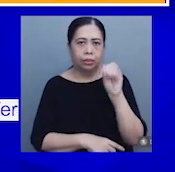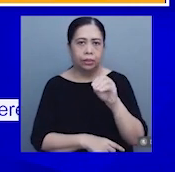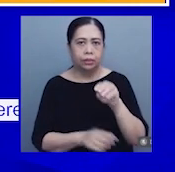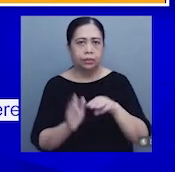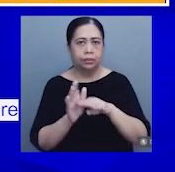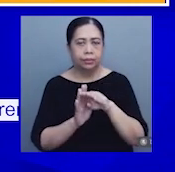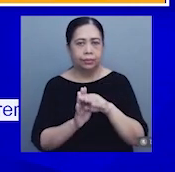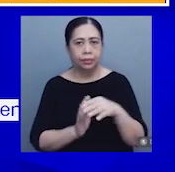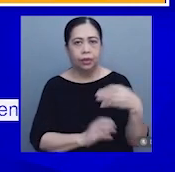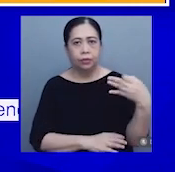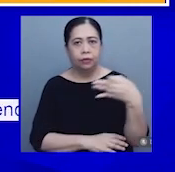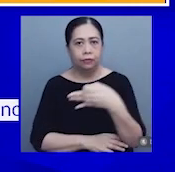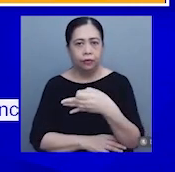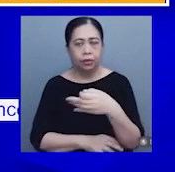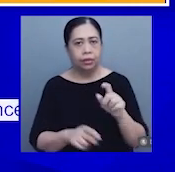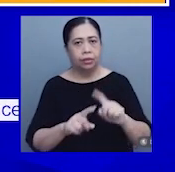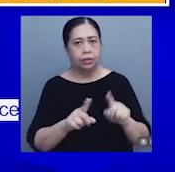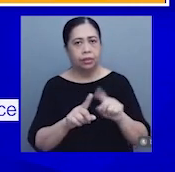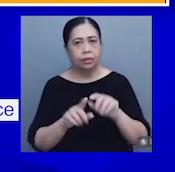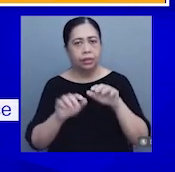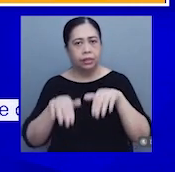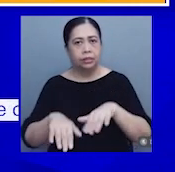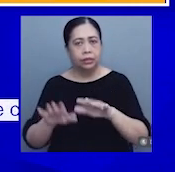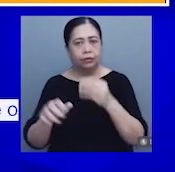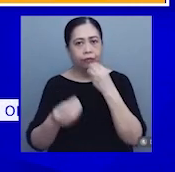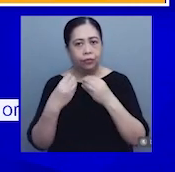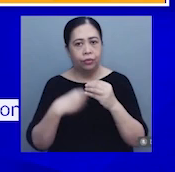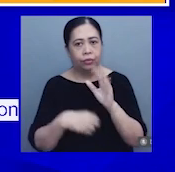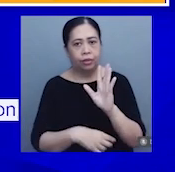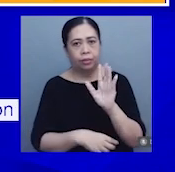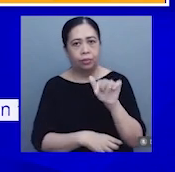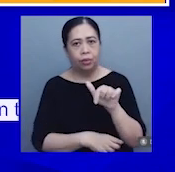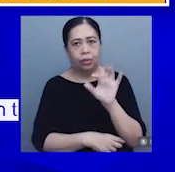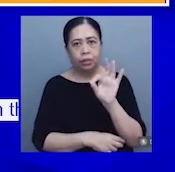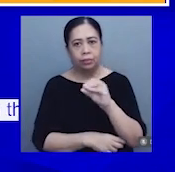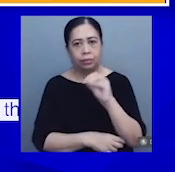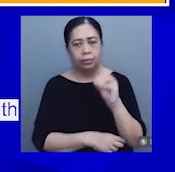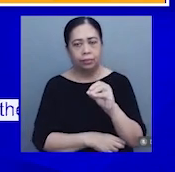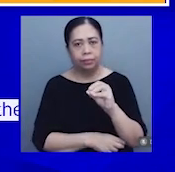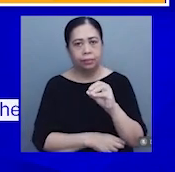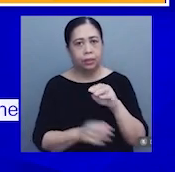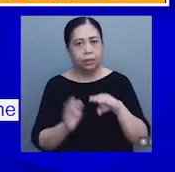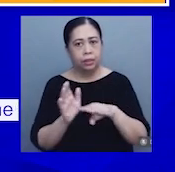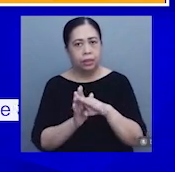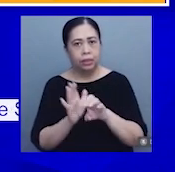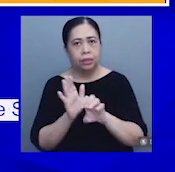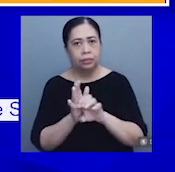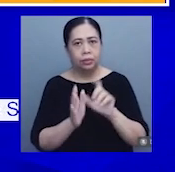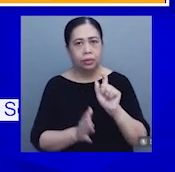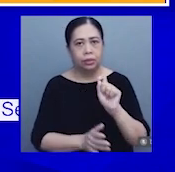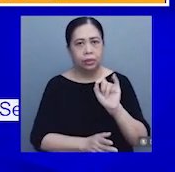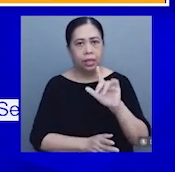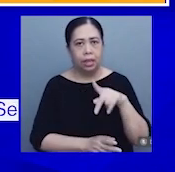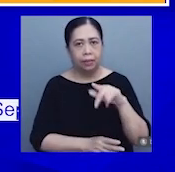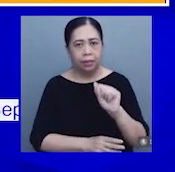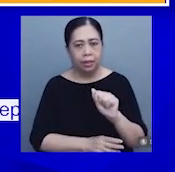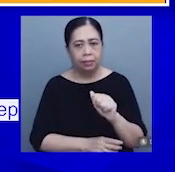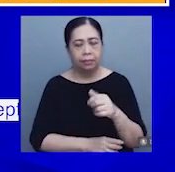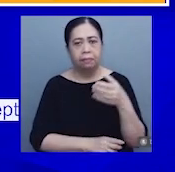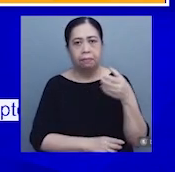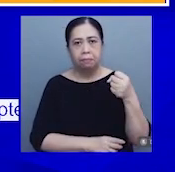Fish and other seafood na may 5.9% inflation, gaya ng tilapia. Milk,